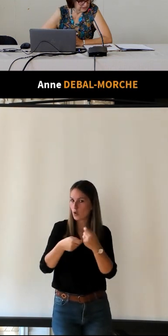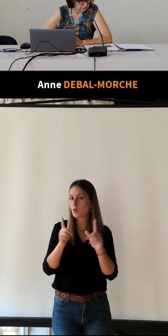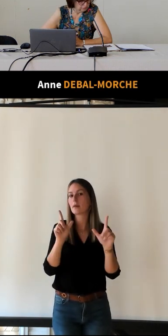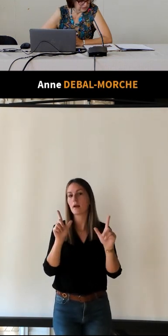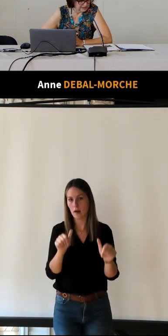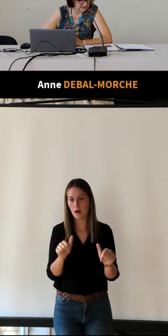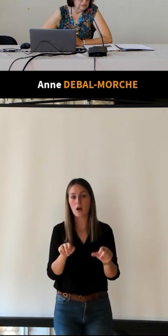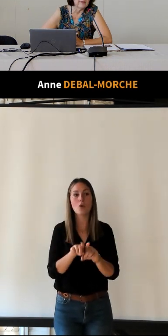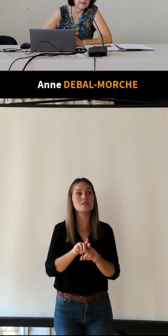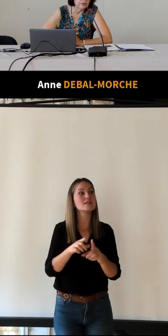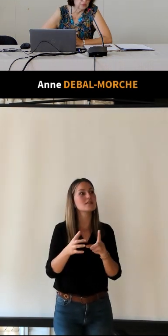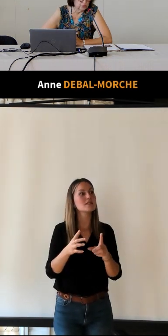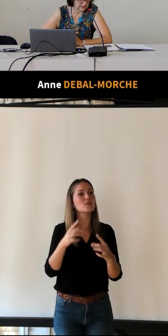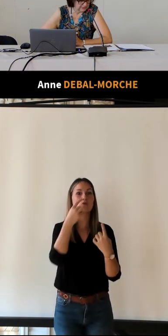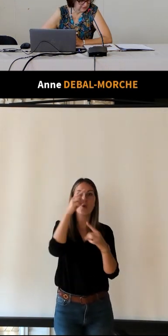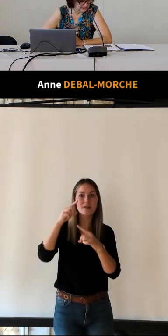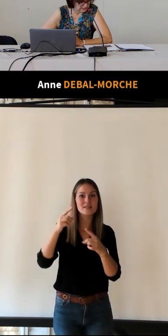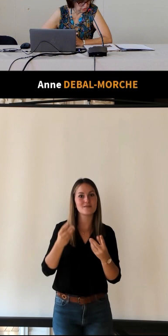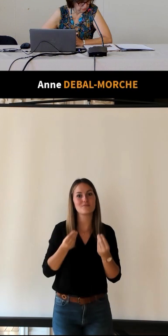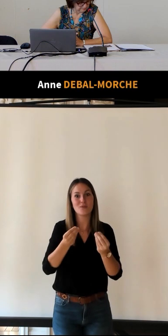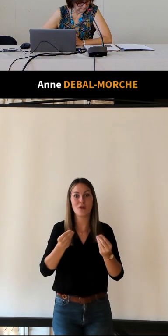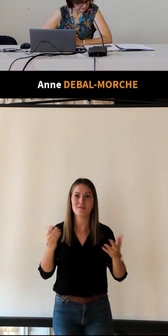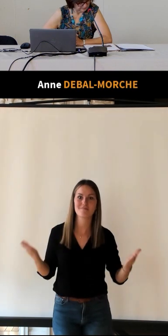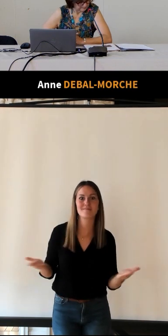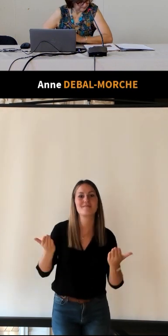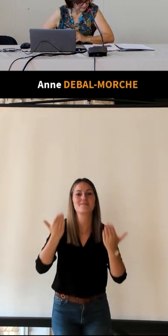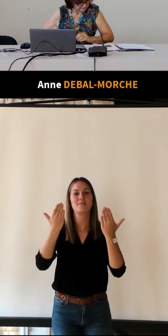réputation touristique de la ville de Tours et de sa région.